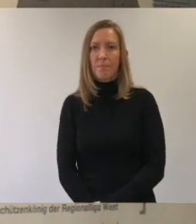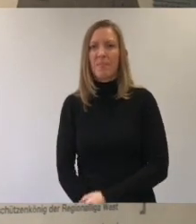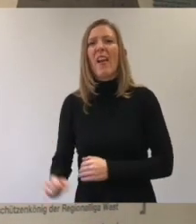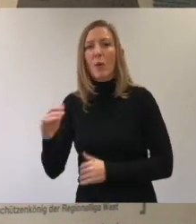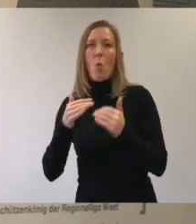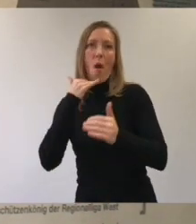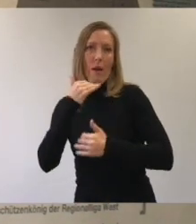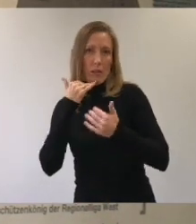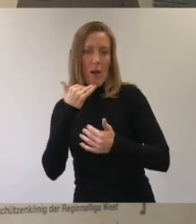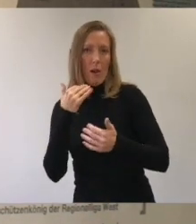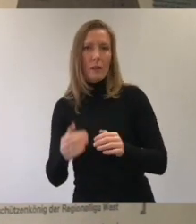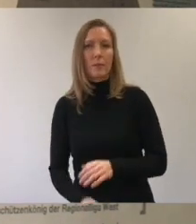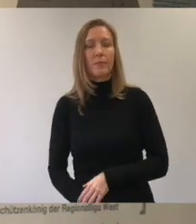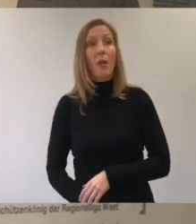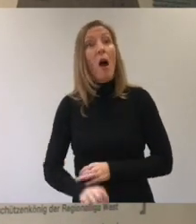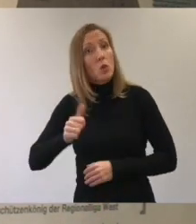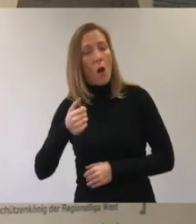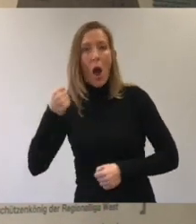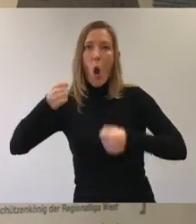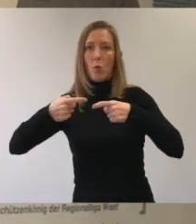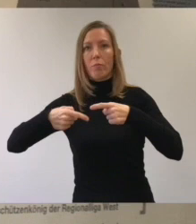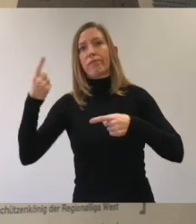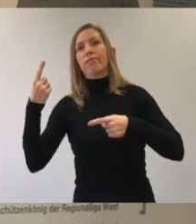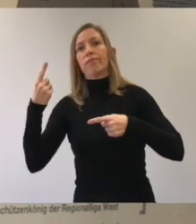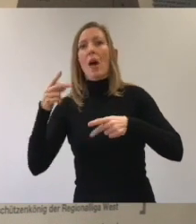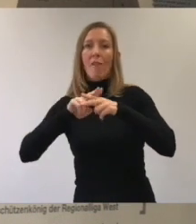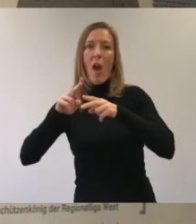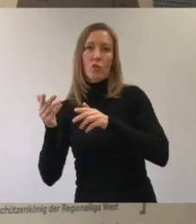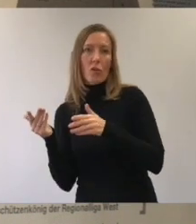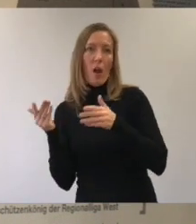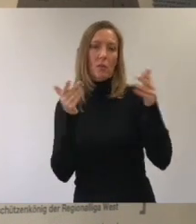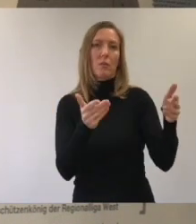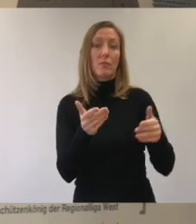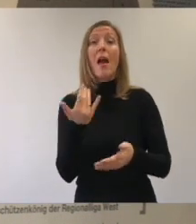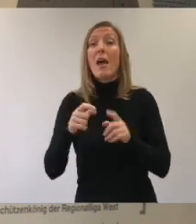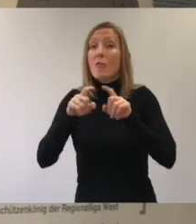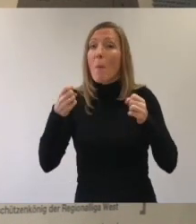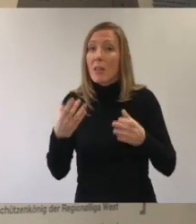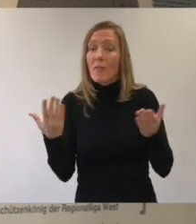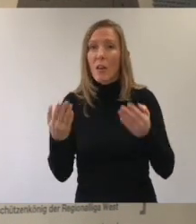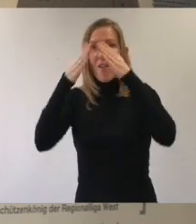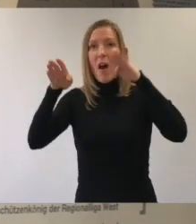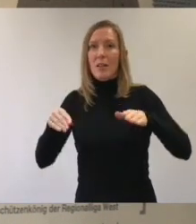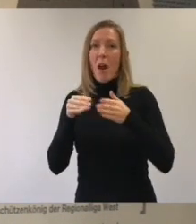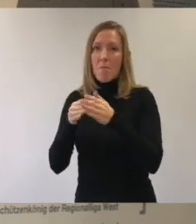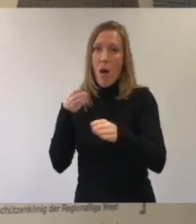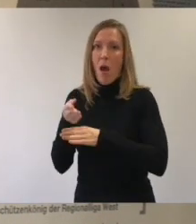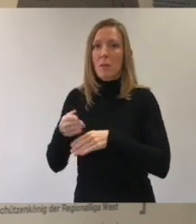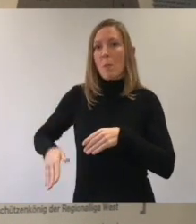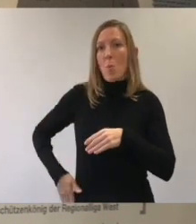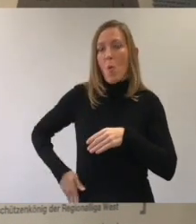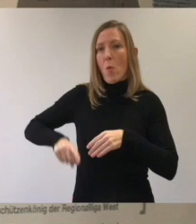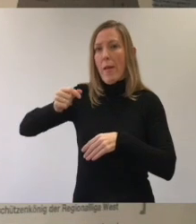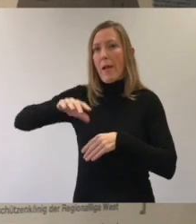Ingo erzählt, erst musste mein Auto in die Werkstatt. Und letzte Woche klaut mir jemand auf dem Weihnachtsmarkt das